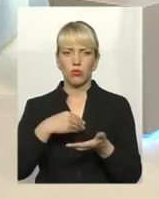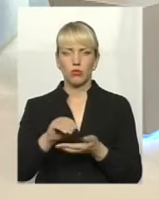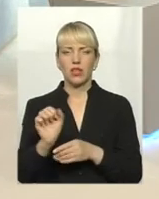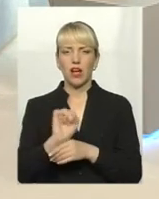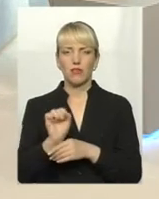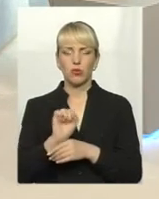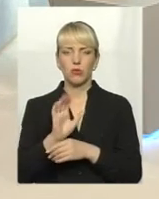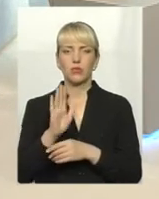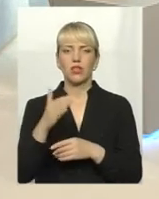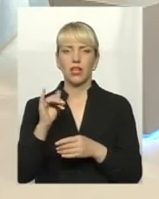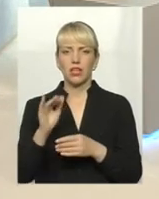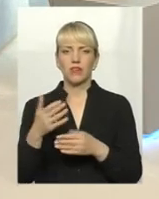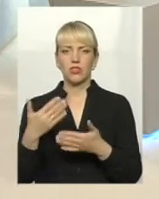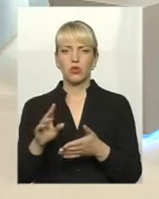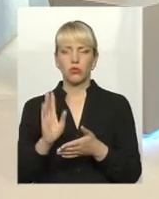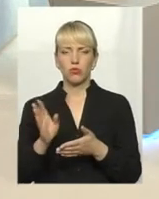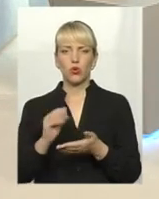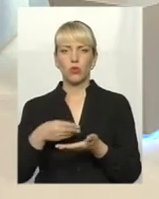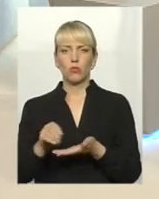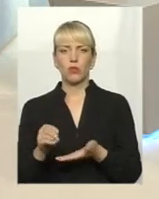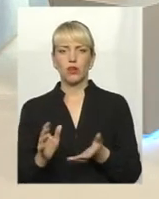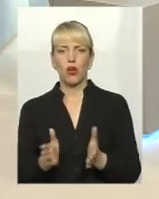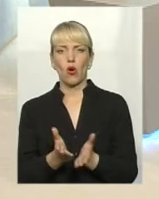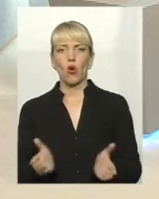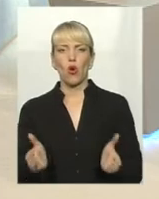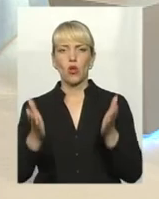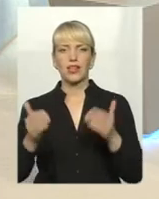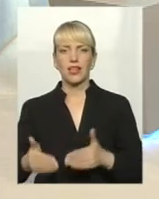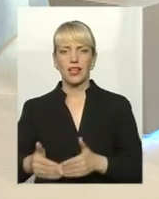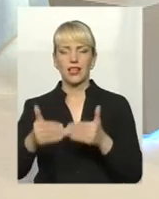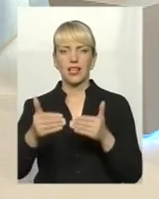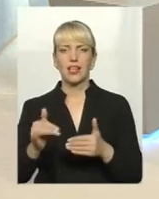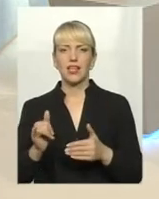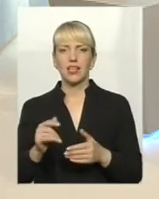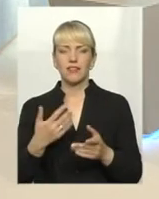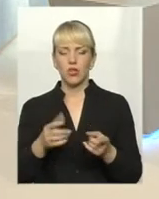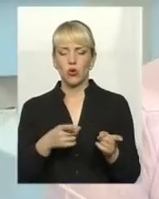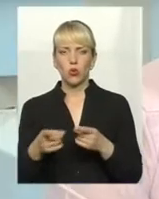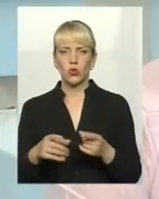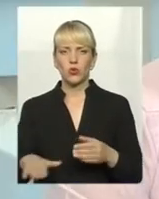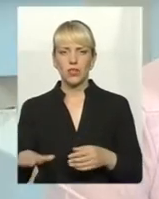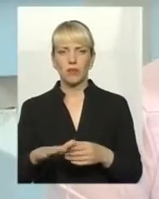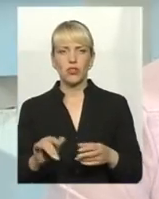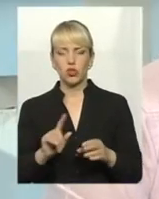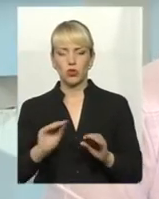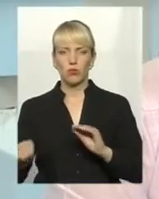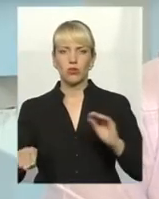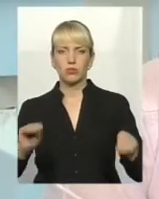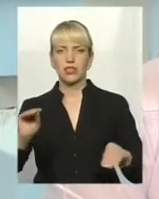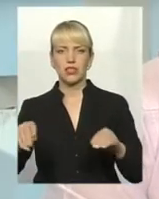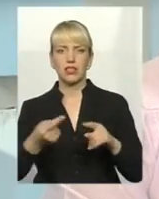контейнерів. В контейнері вже також в селах готуються майданчики для розміщення цих контейнерів.